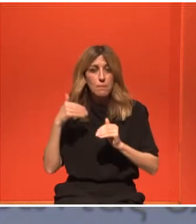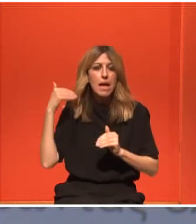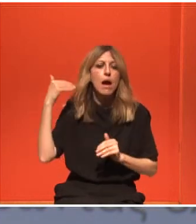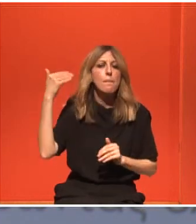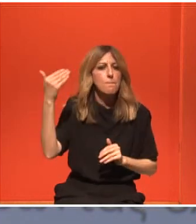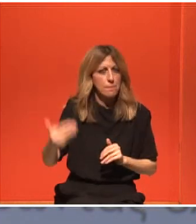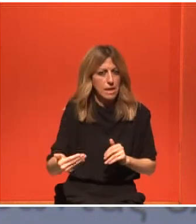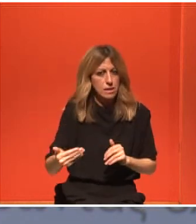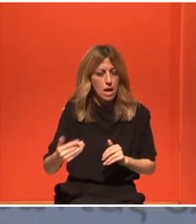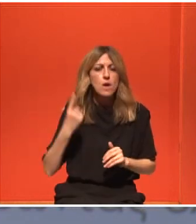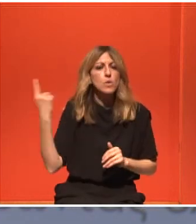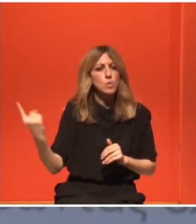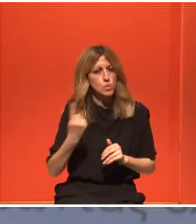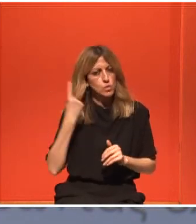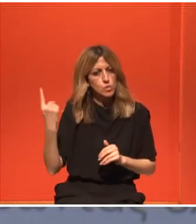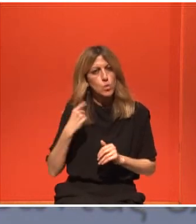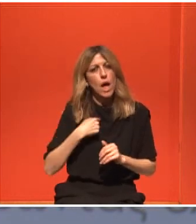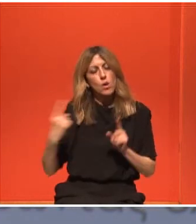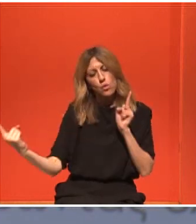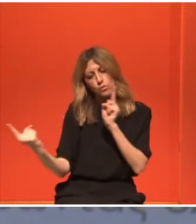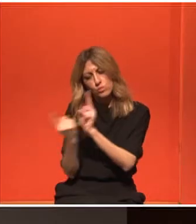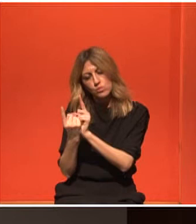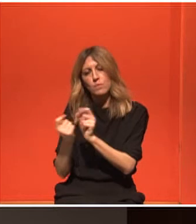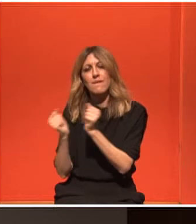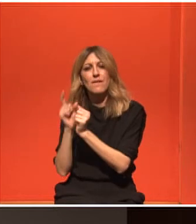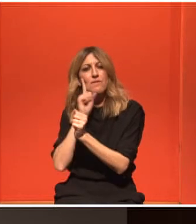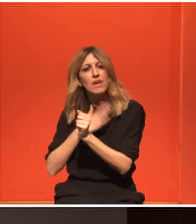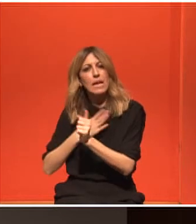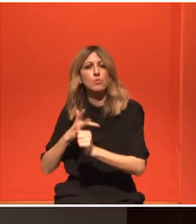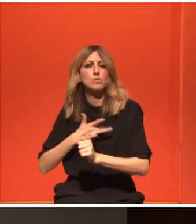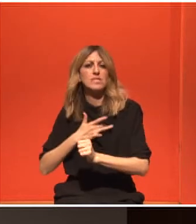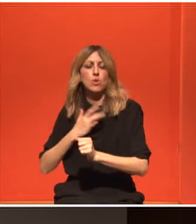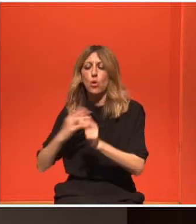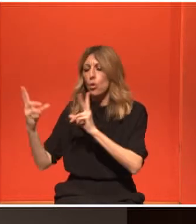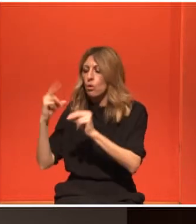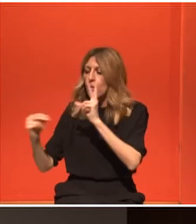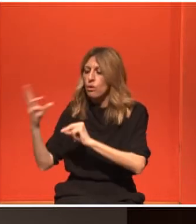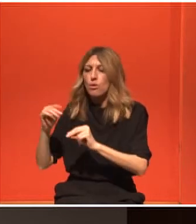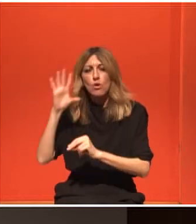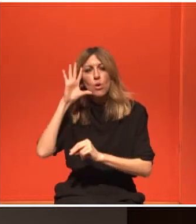συμβουλευτικά, μιλάω με φίλοι ψυχολόγων. Για να εξαλαφρώσω εγώ.